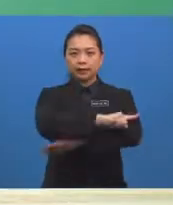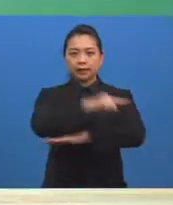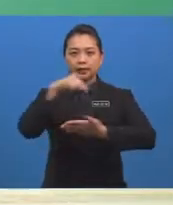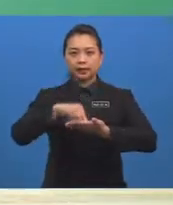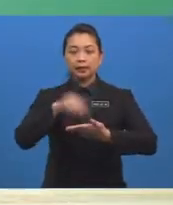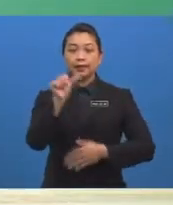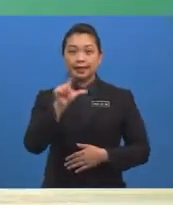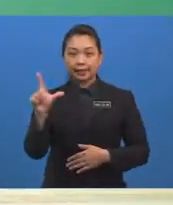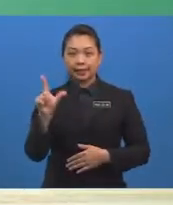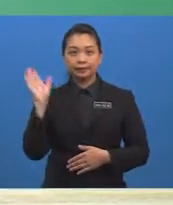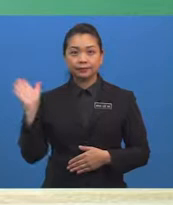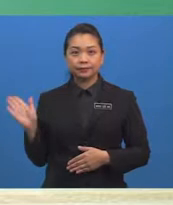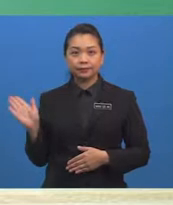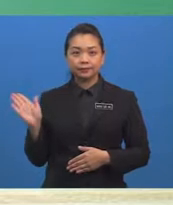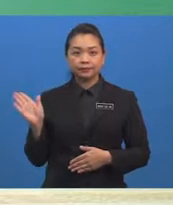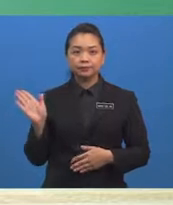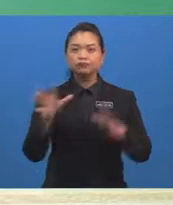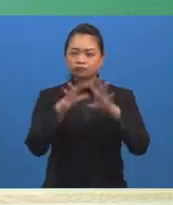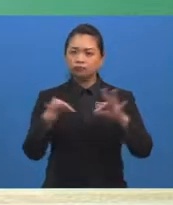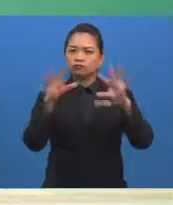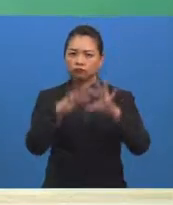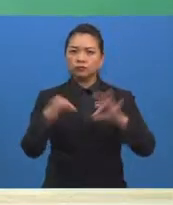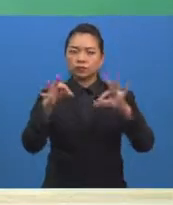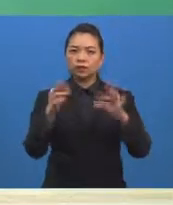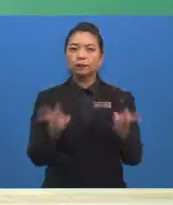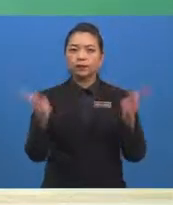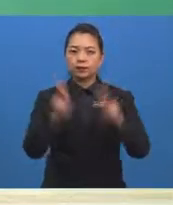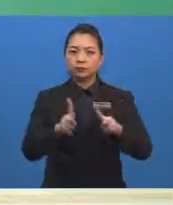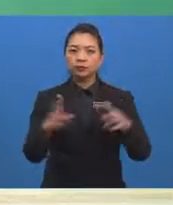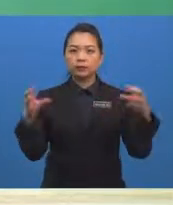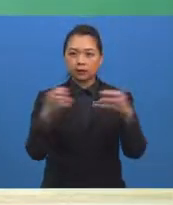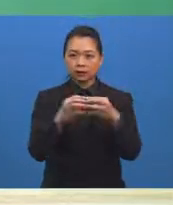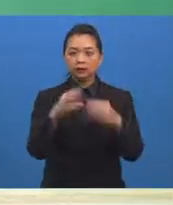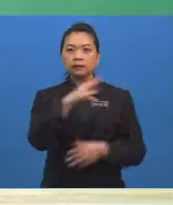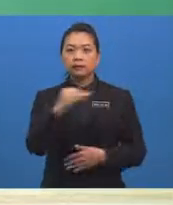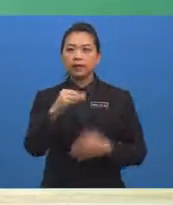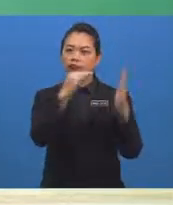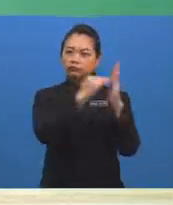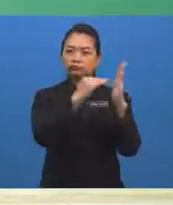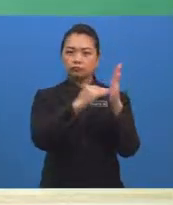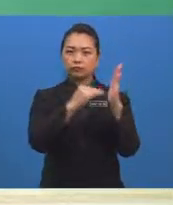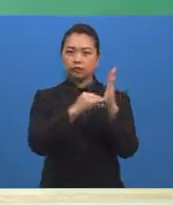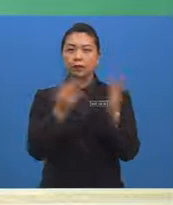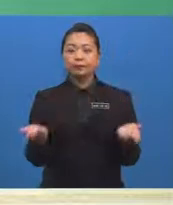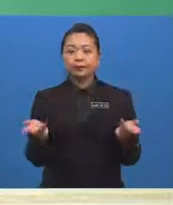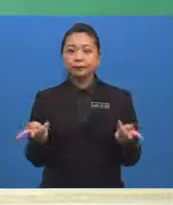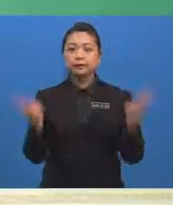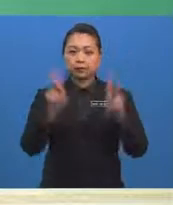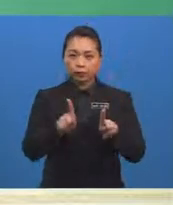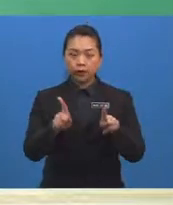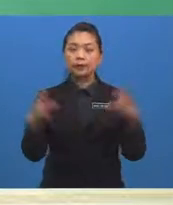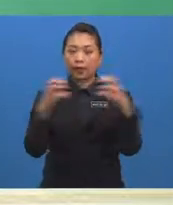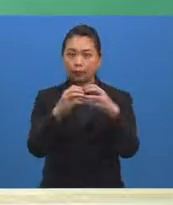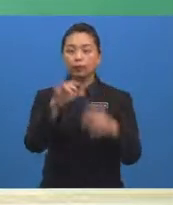Memerihalkan peristiwa bergabung dan menyenaraikan peristiwa bergabung yang mungkin